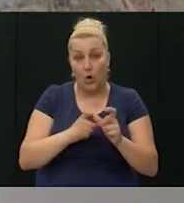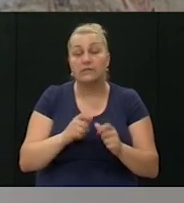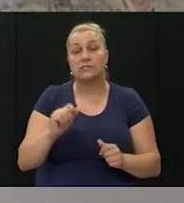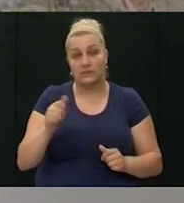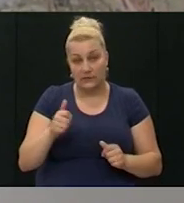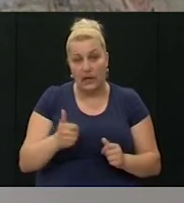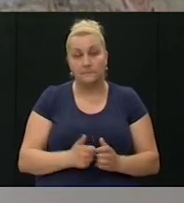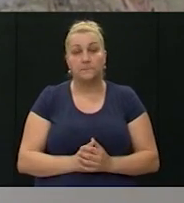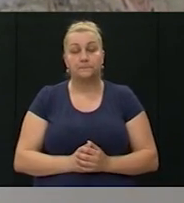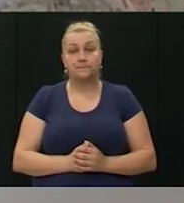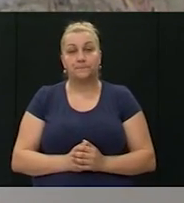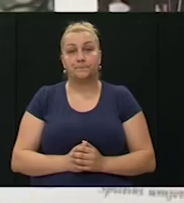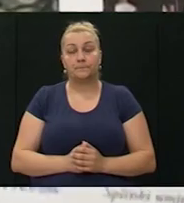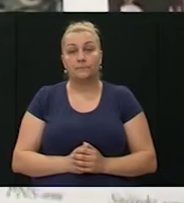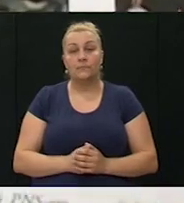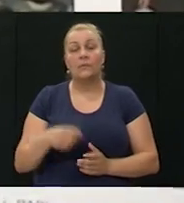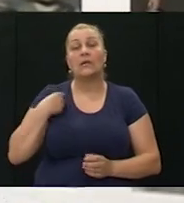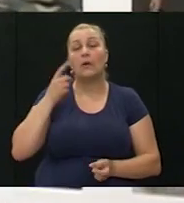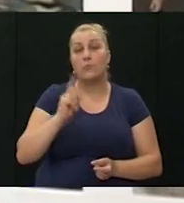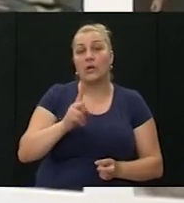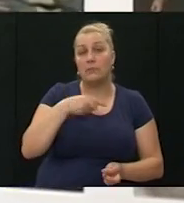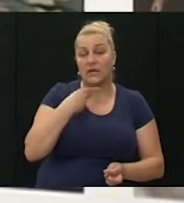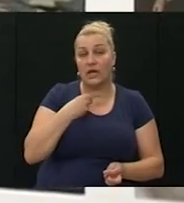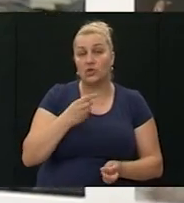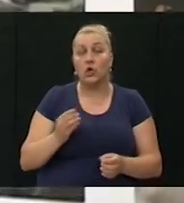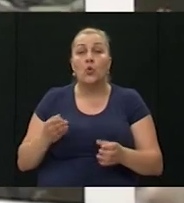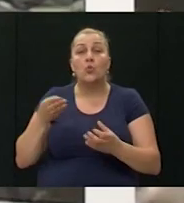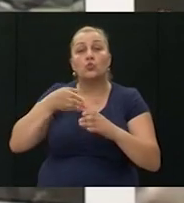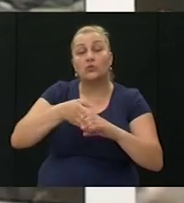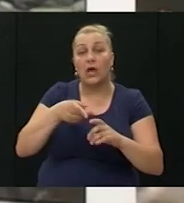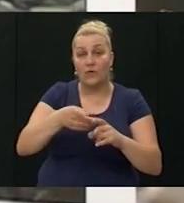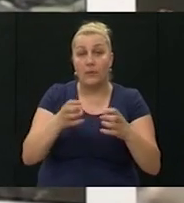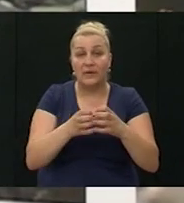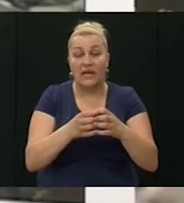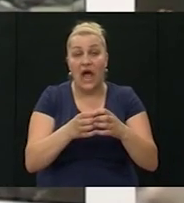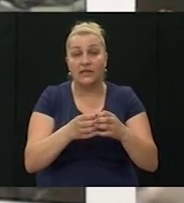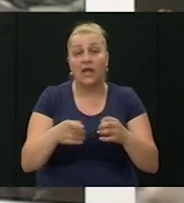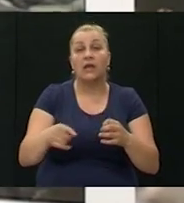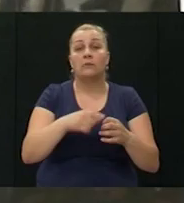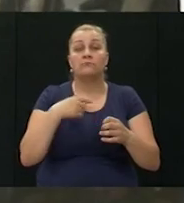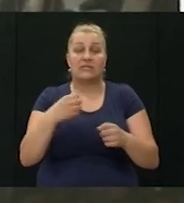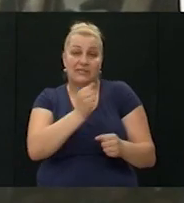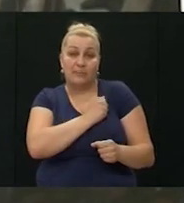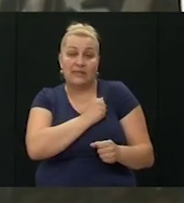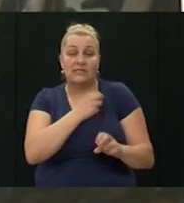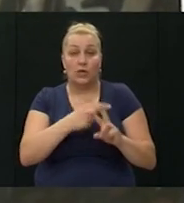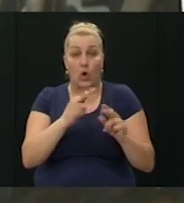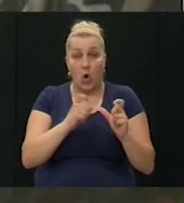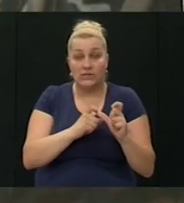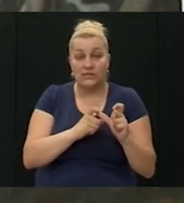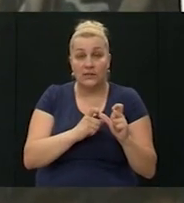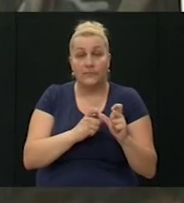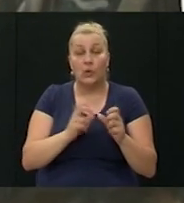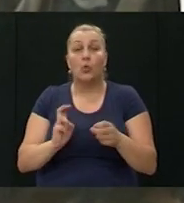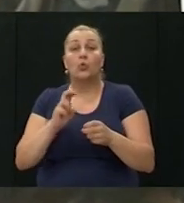gore bili su i pripadnici Hosa da makar moram reći da je unutar brigade kada smo mi splitski HOS